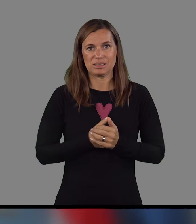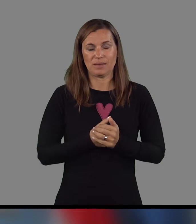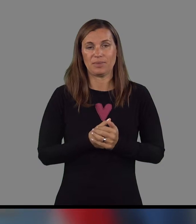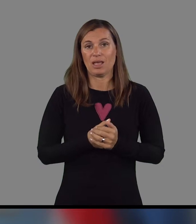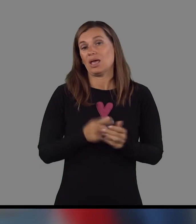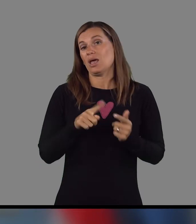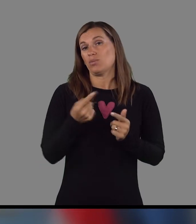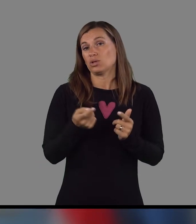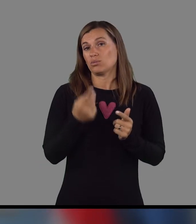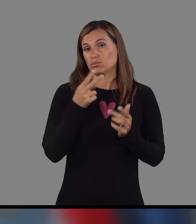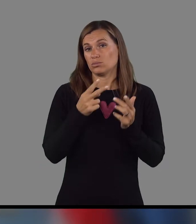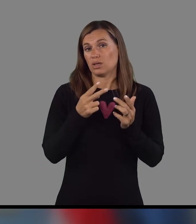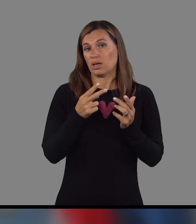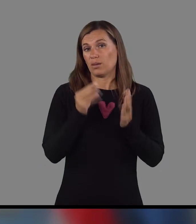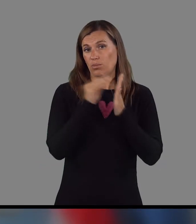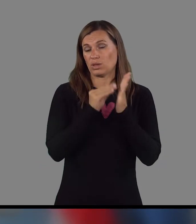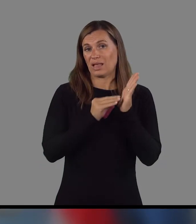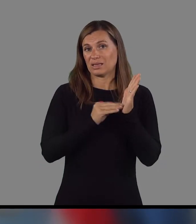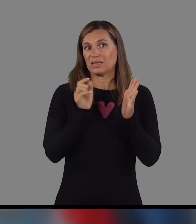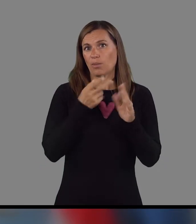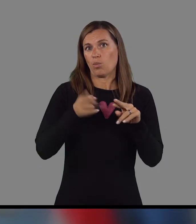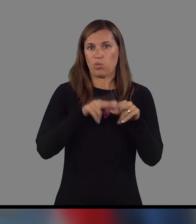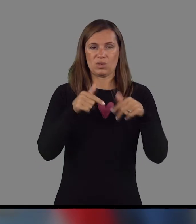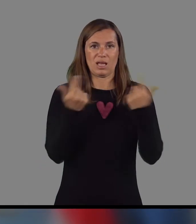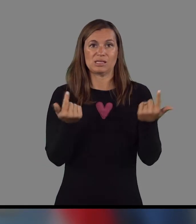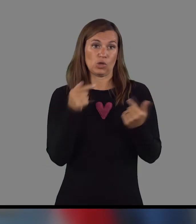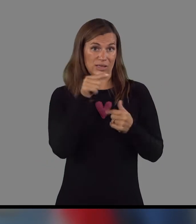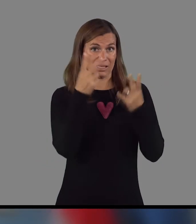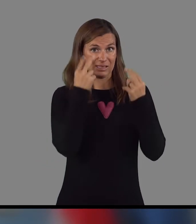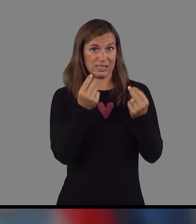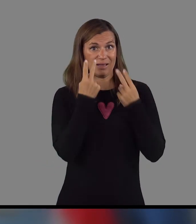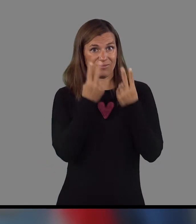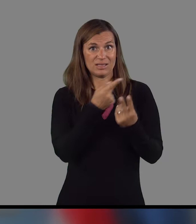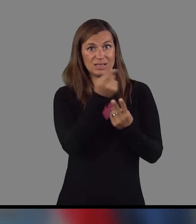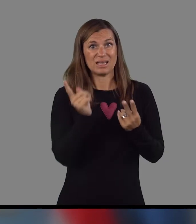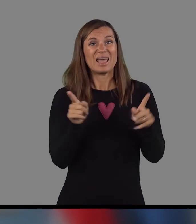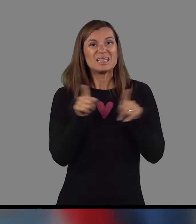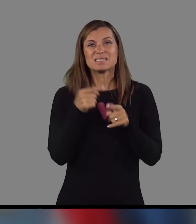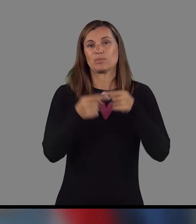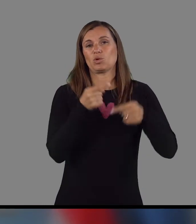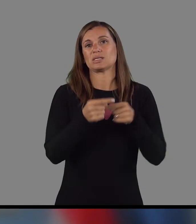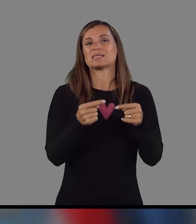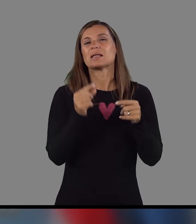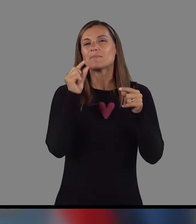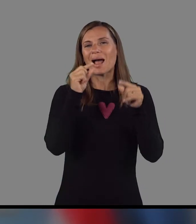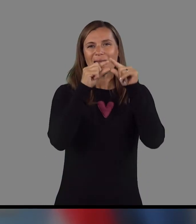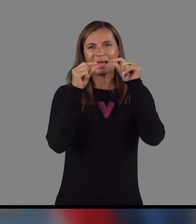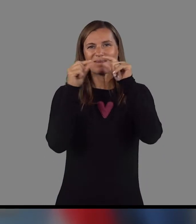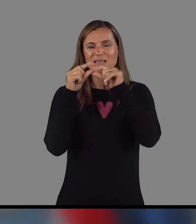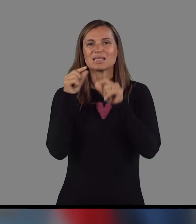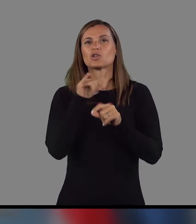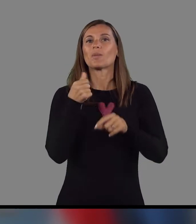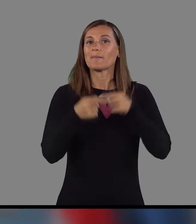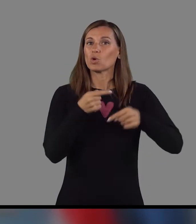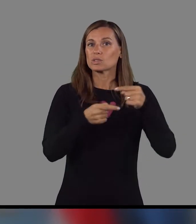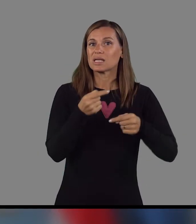Če nadaljujem potem s podatki, da bo nekoliko bolj jasna slika, na tej sliki vidite pravzaprav isti proces in pa manjhne kvadratke. To je pa